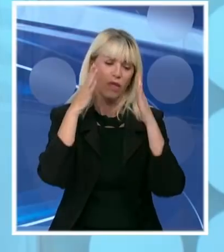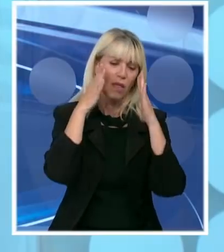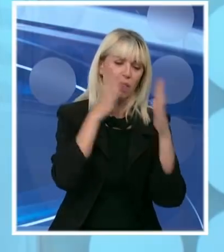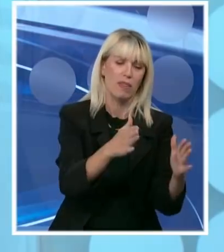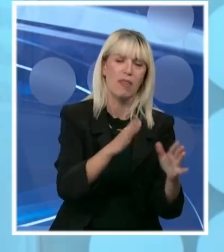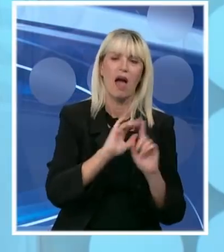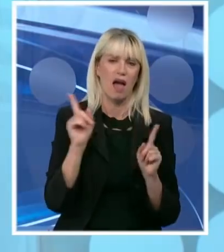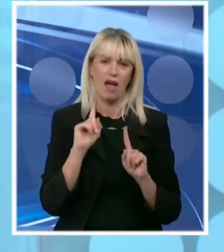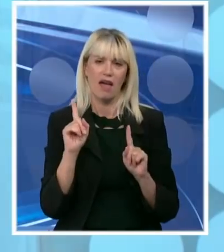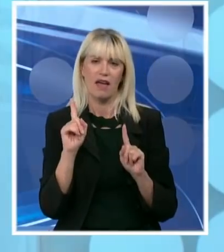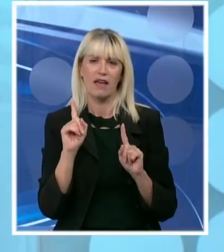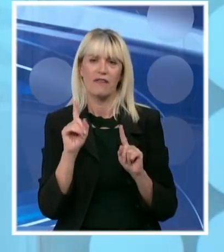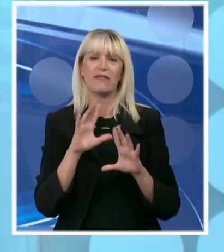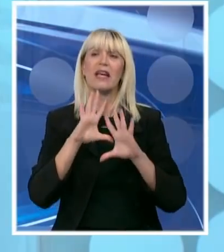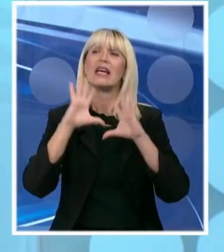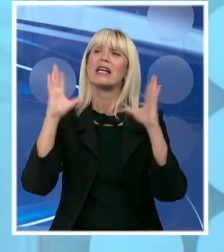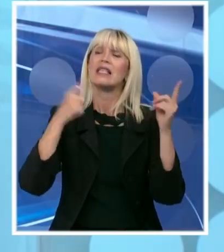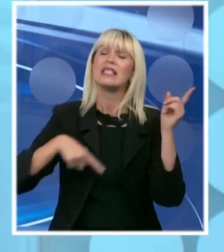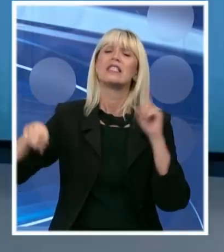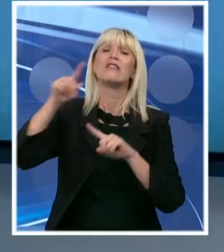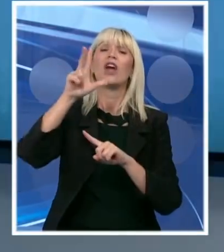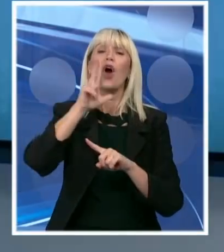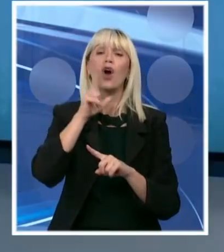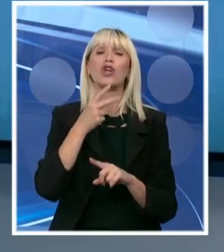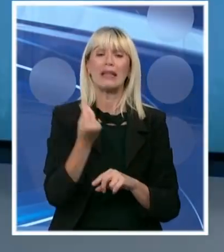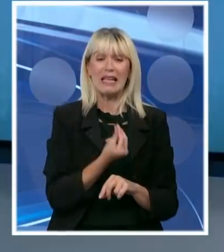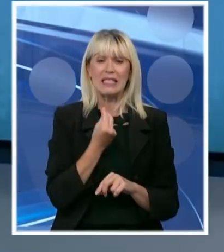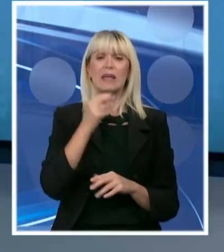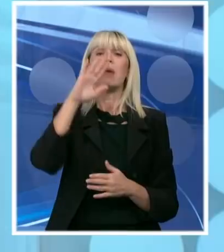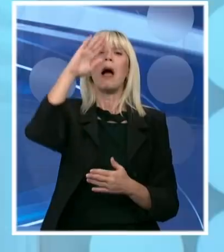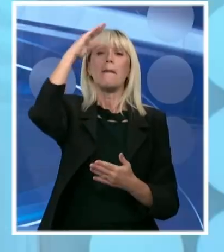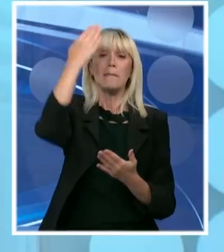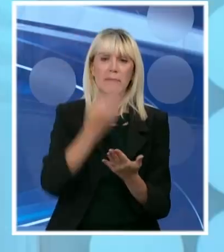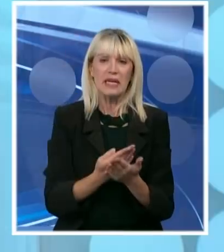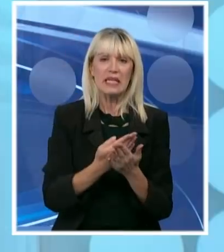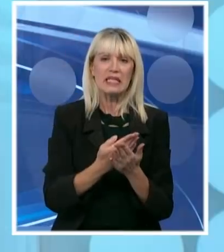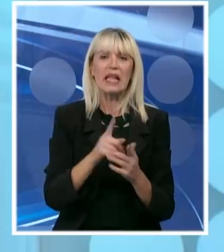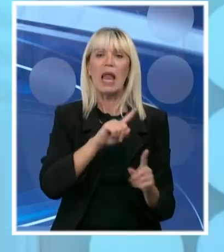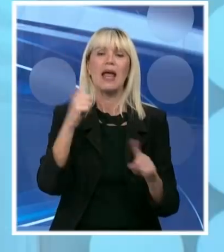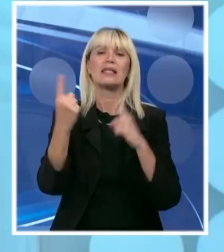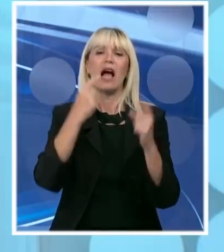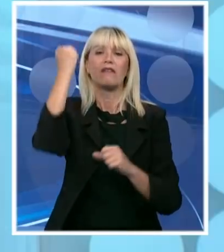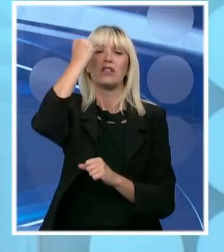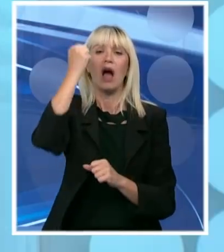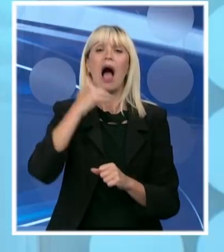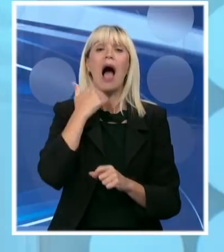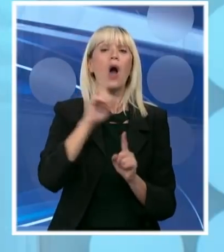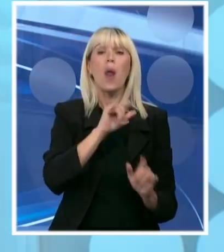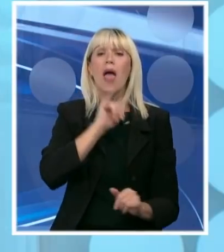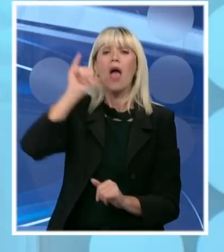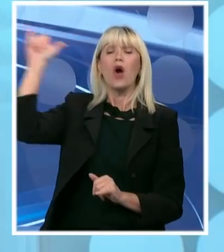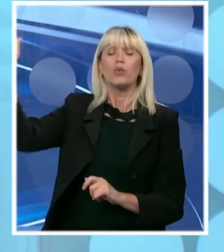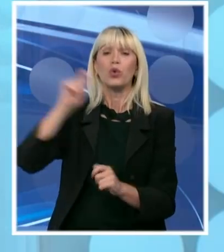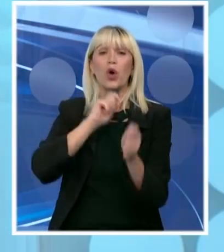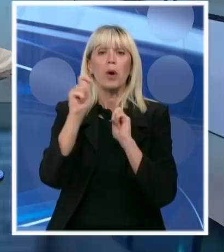da Srbija prizna nezavisnost Kosova. Mi ako ne odemo na razgovore bit ćemo izolovani, prokazani, gotovi smo. Što to